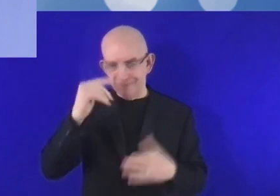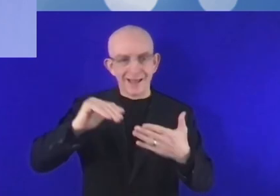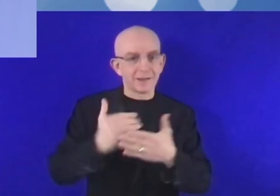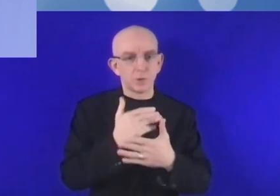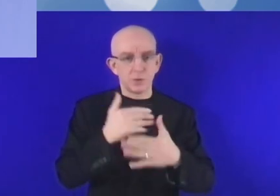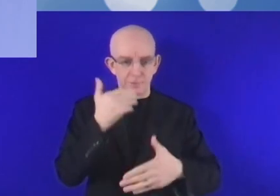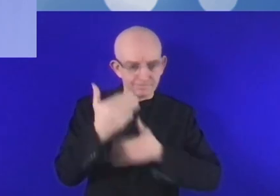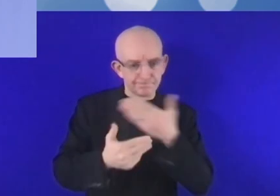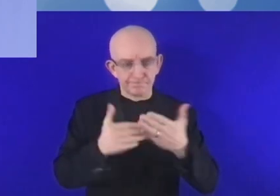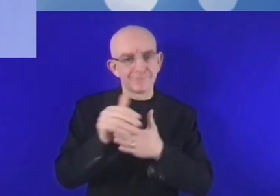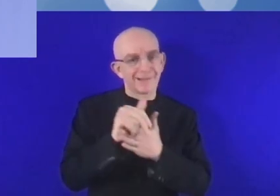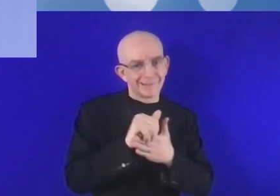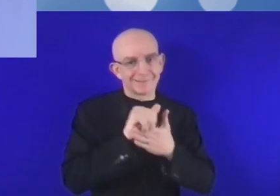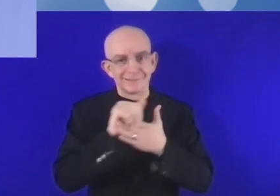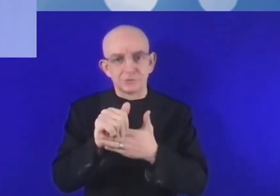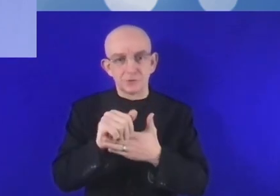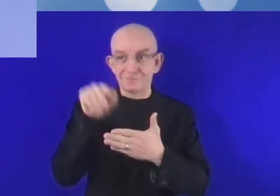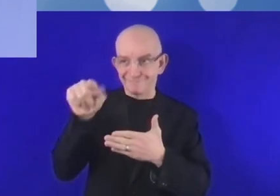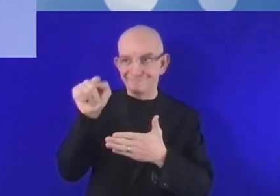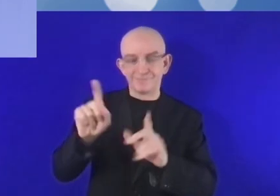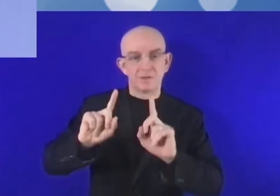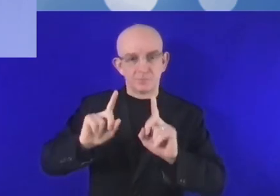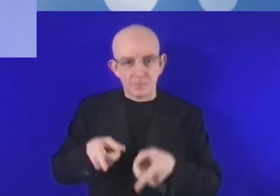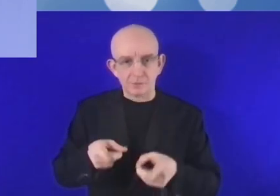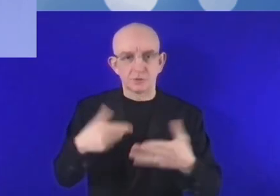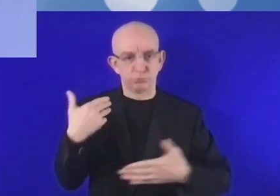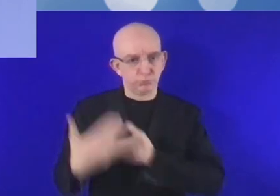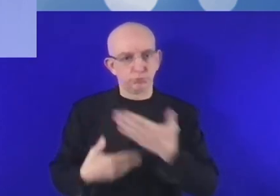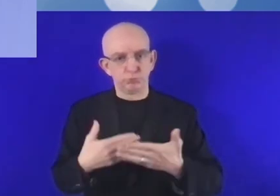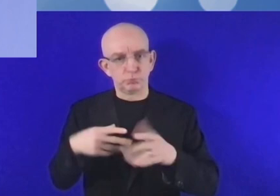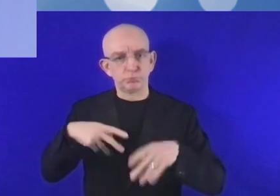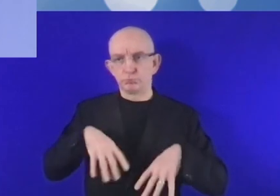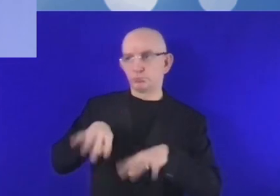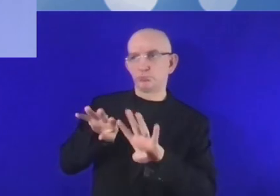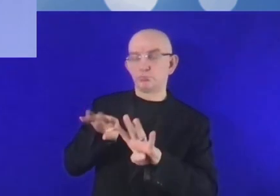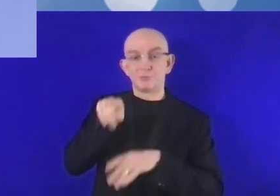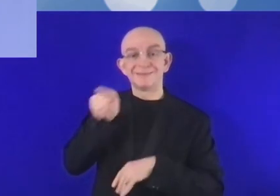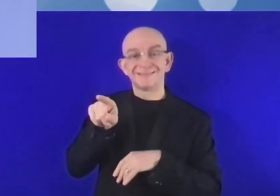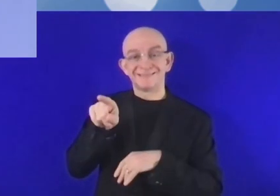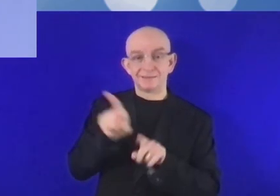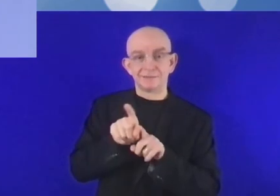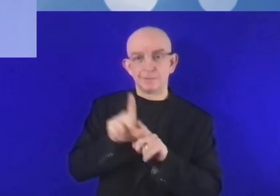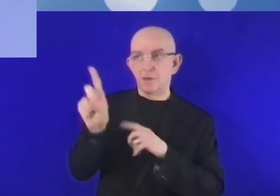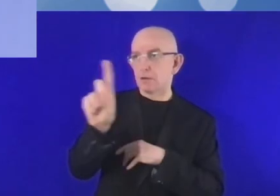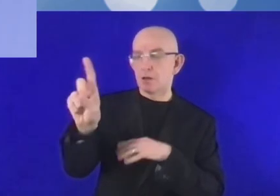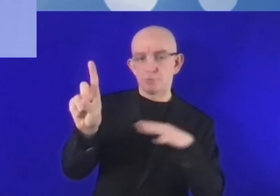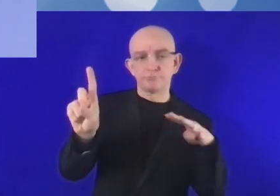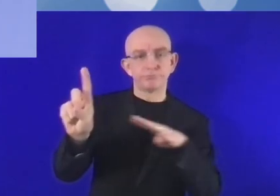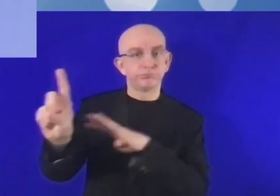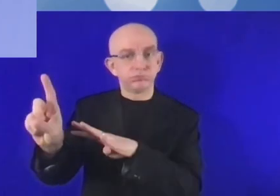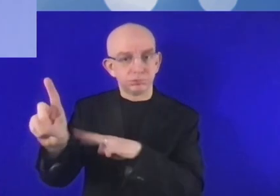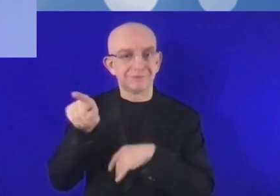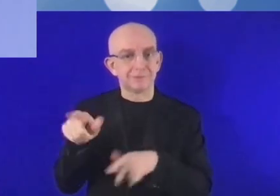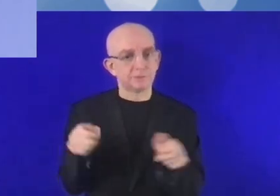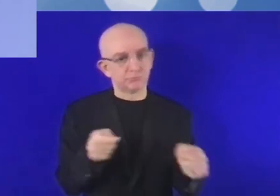transformation numérique. Il y a un autre facteur important que je voudrais mentionner, qui est l'importance de